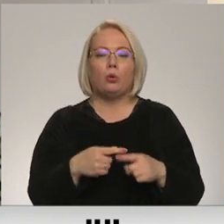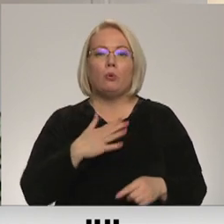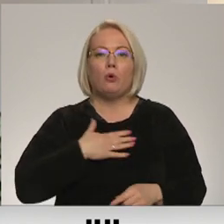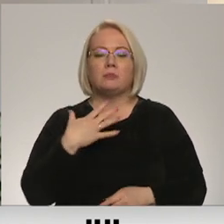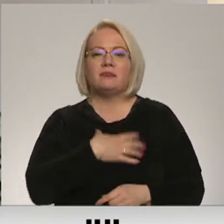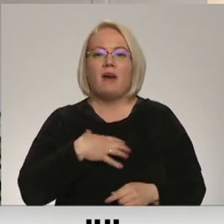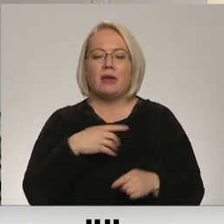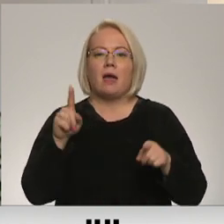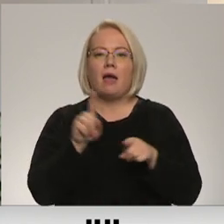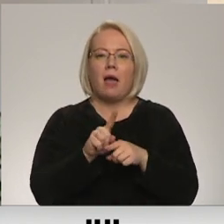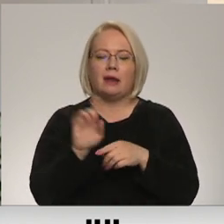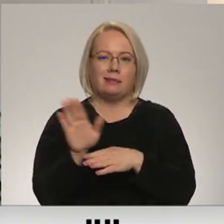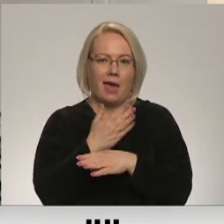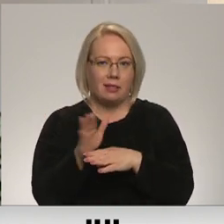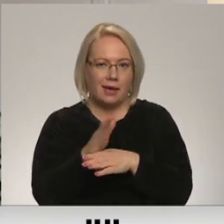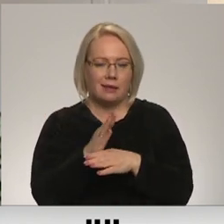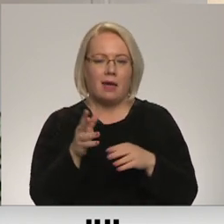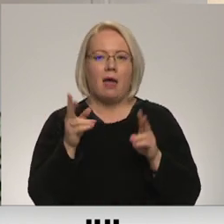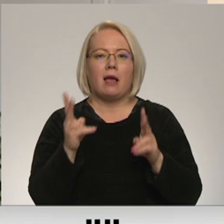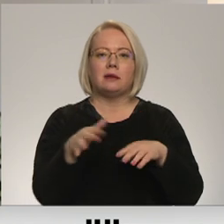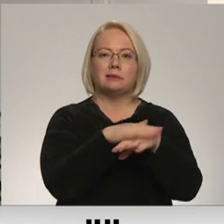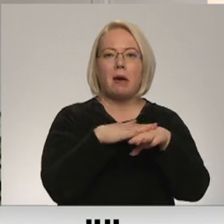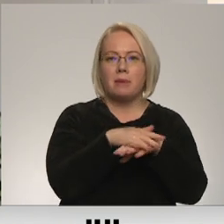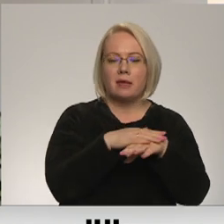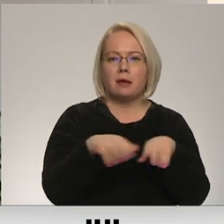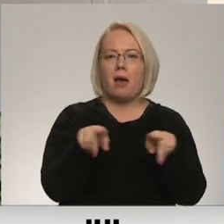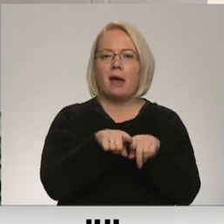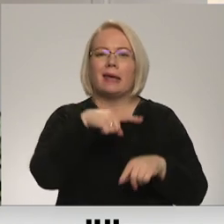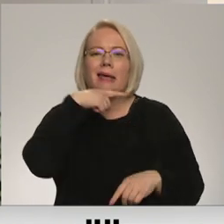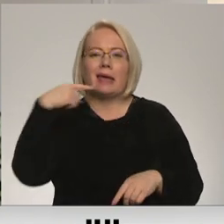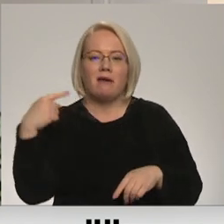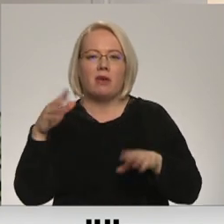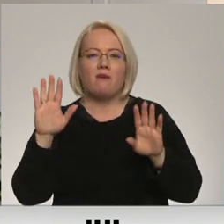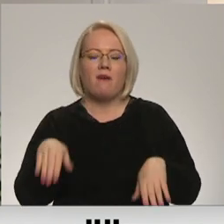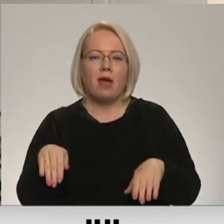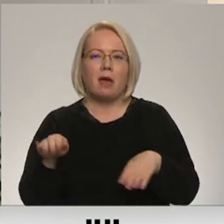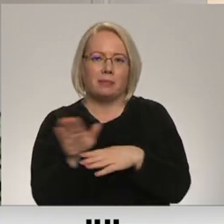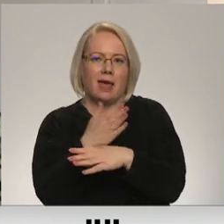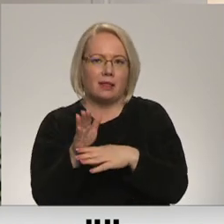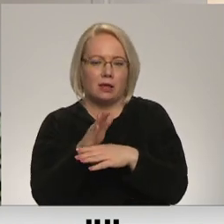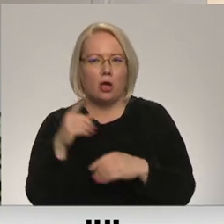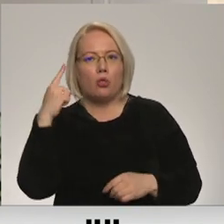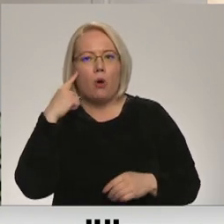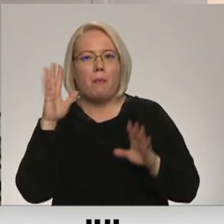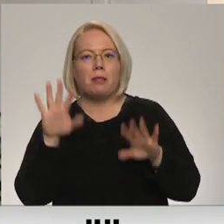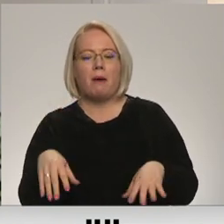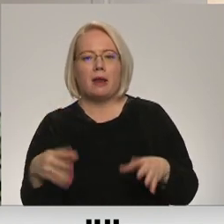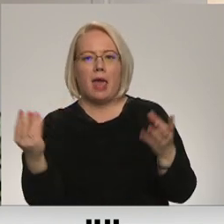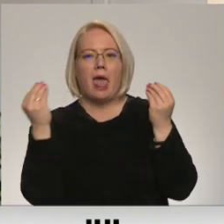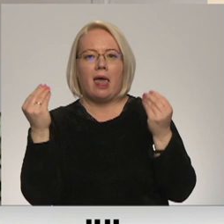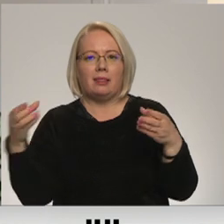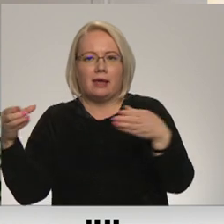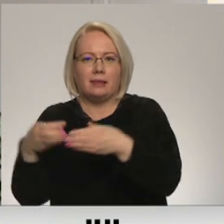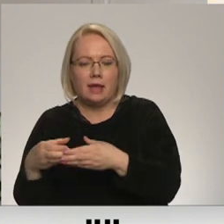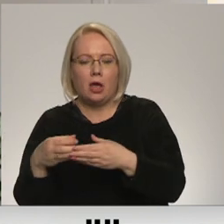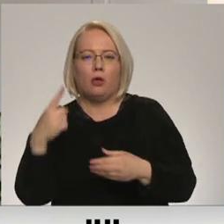vajag arī dalīt, ka sabiedrību mēs arī Krievijā varam dalīt, mēs varam domāt par elītī, mēs varam domāt